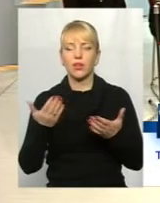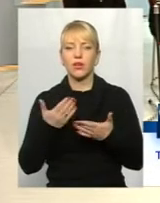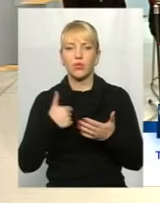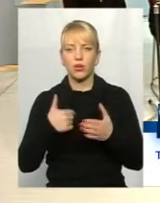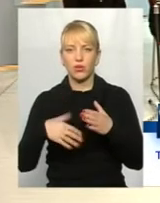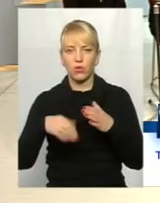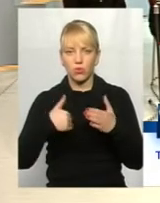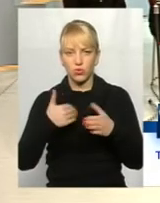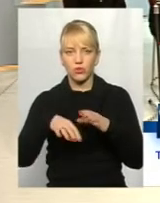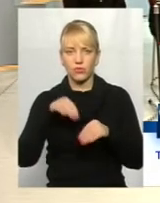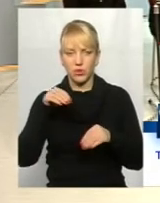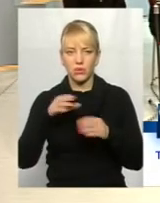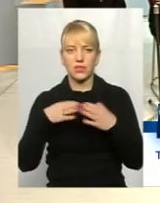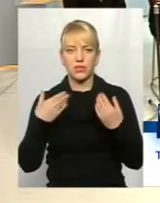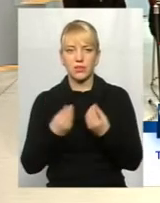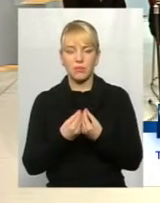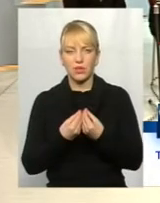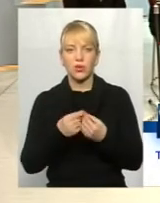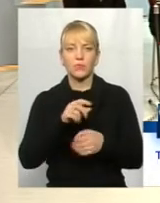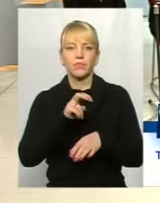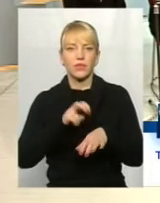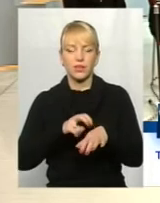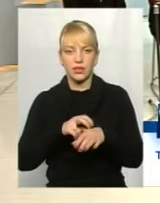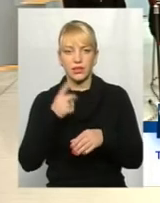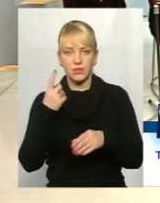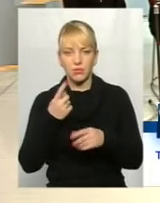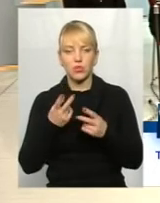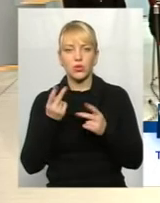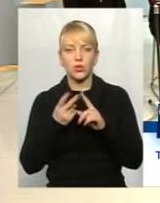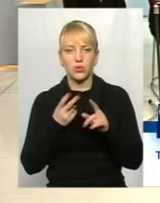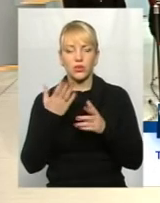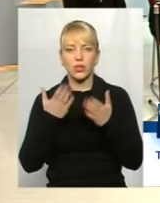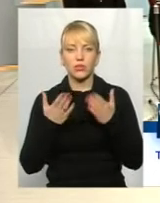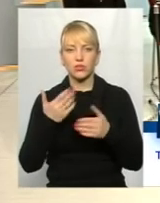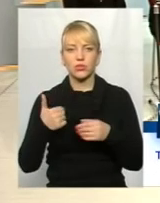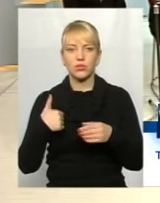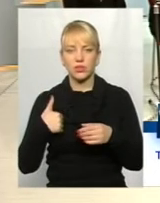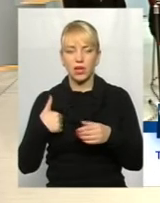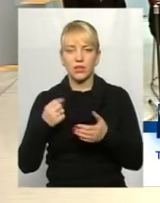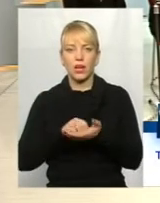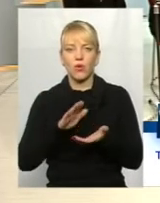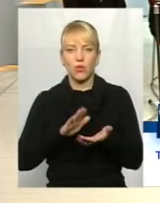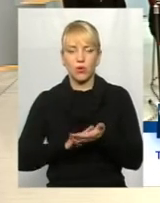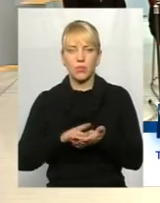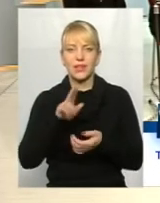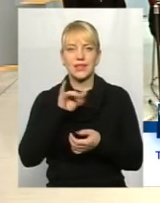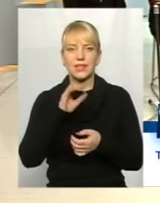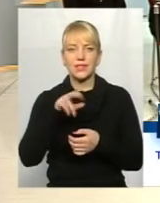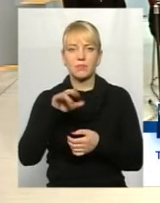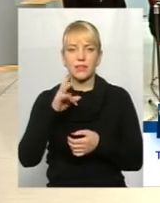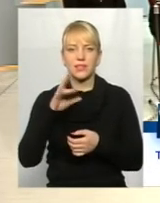вибрати сімейного лікаря, це перше? І друге питання. Скажіть, якщо я на обліку диспансерному